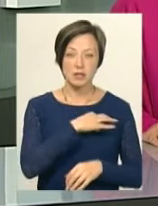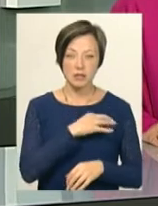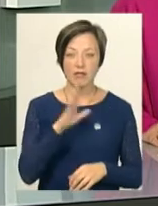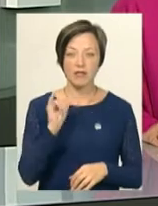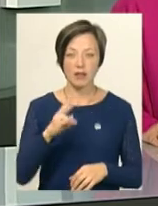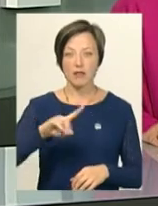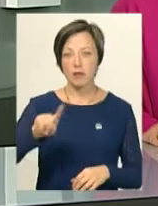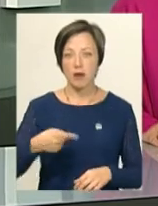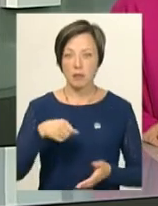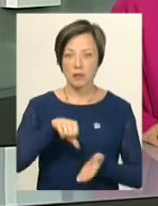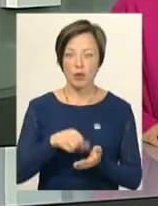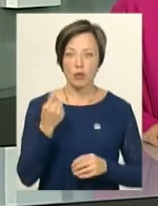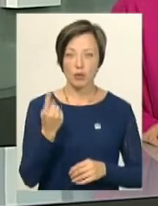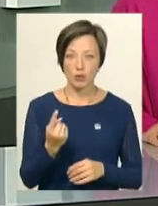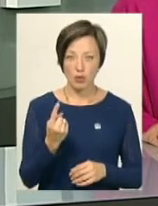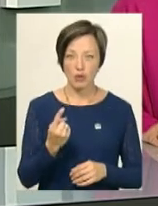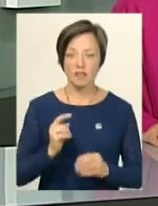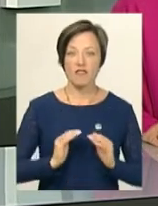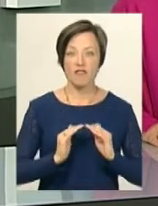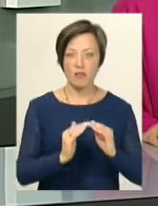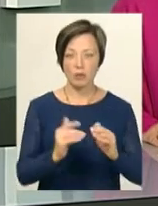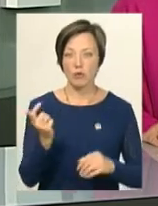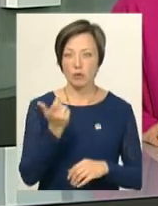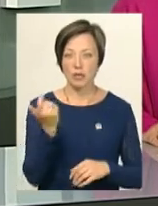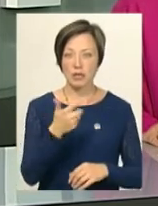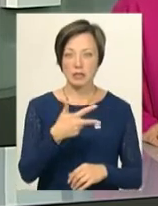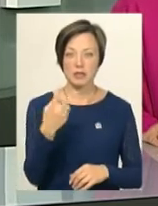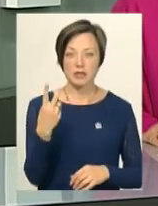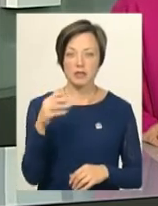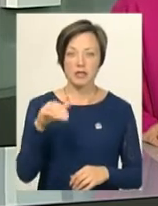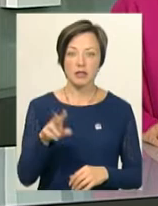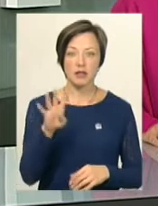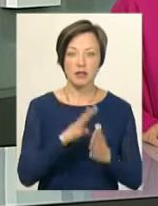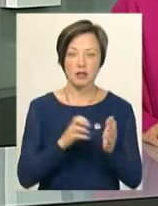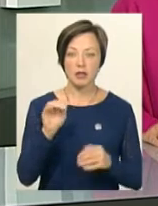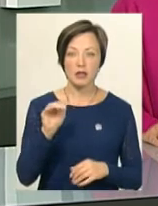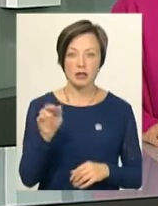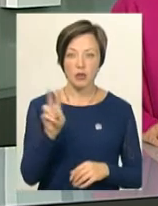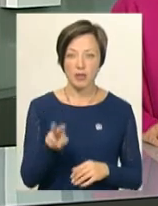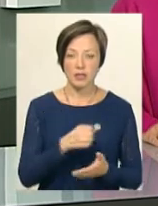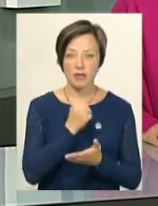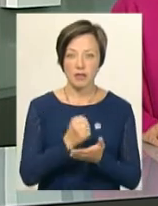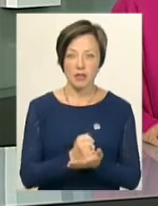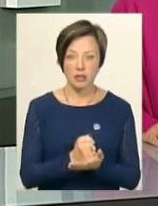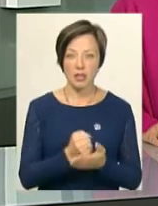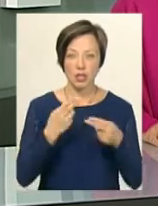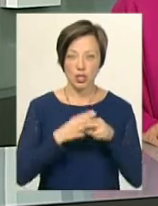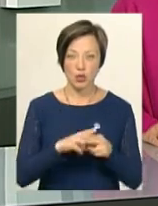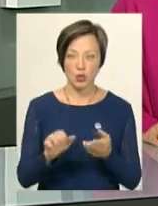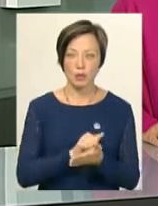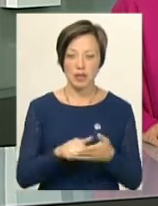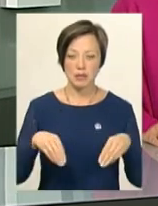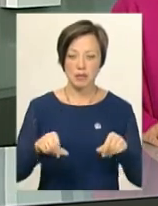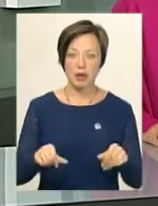вимагав від представника одного з фермерських господарств – 32 тисячі 900 доларів за затвердження технічної документації на земельні